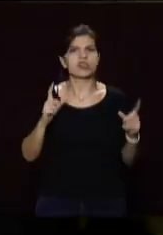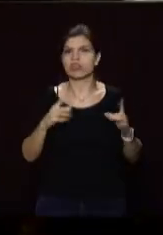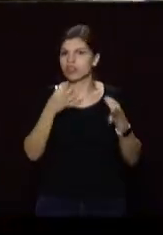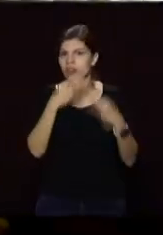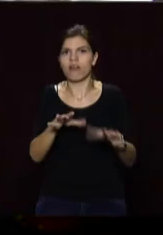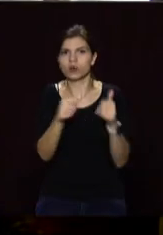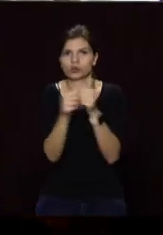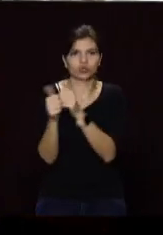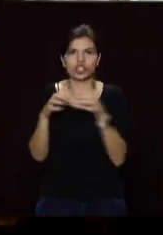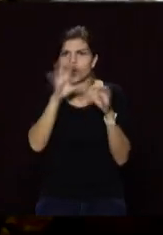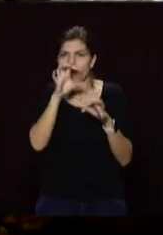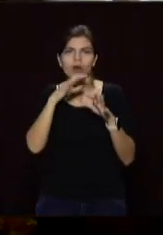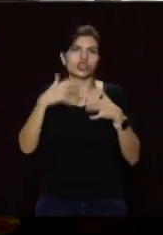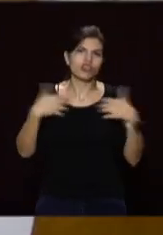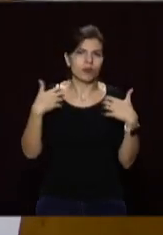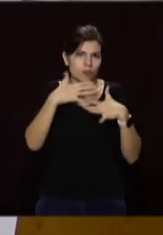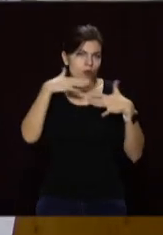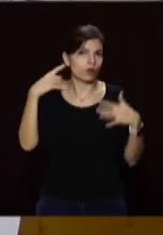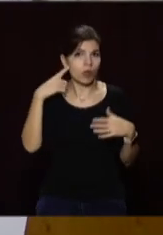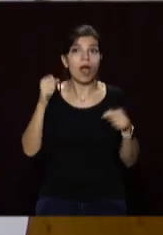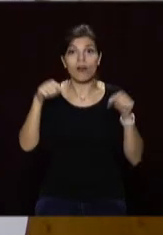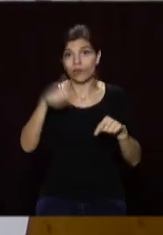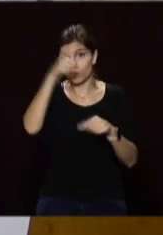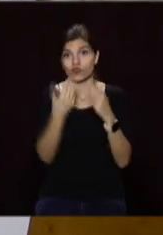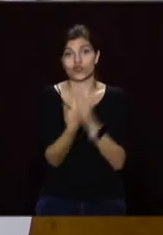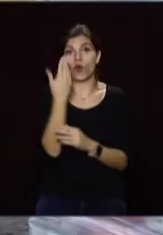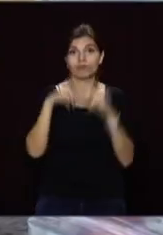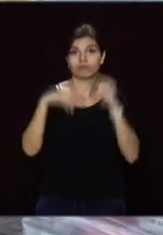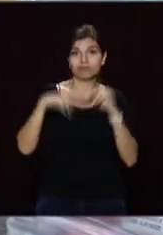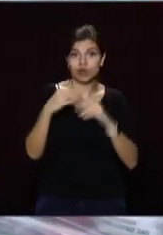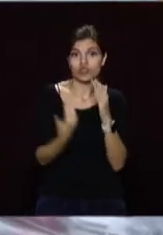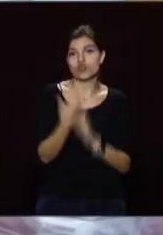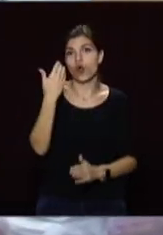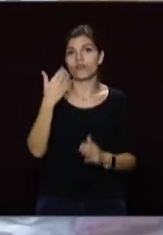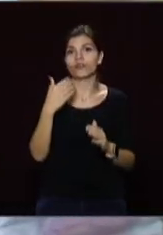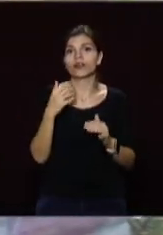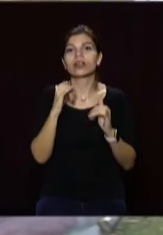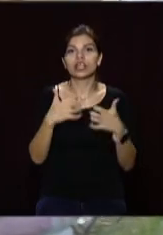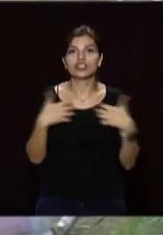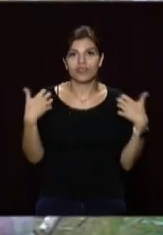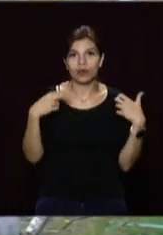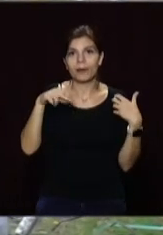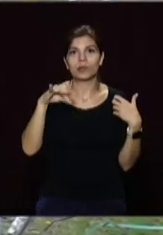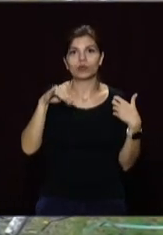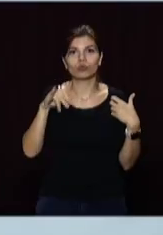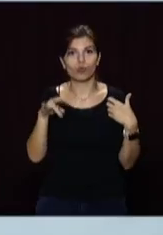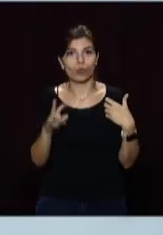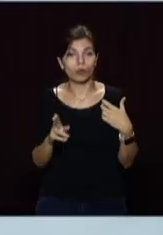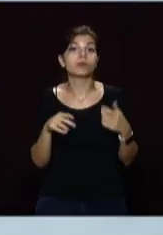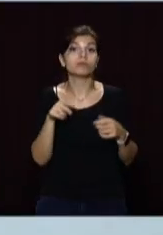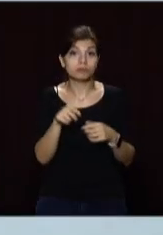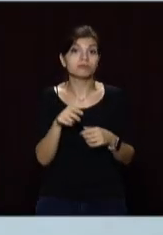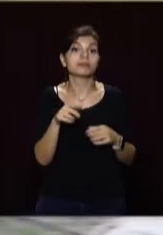незадоволені таким сусідством. Тож на початку цього року у місті стартувало масштабне будівництво нового притулку для чотирилапих безхаченків.